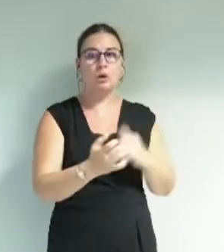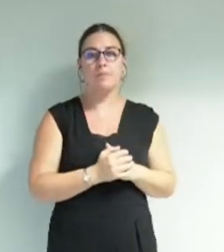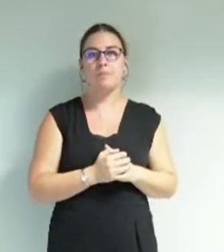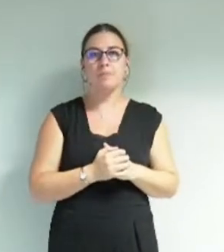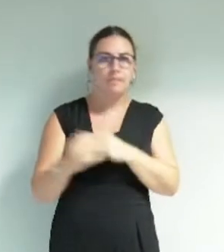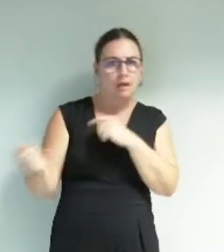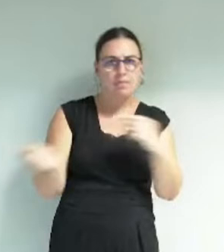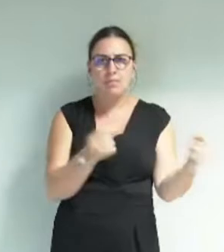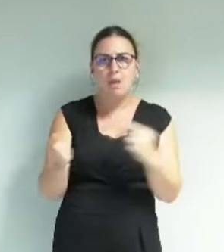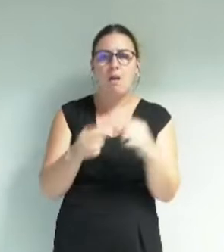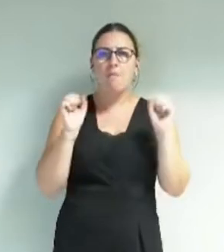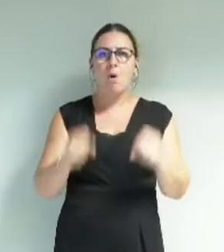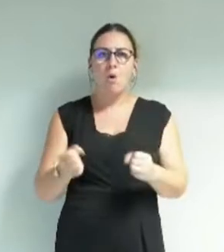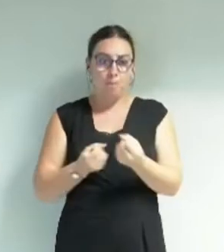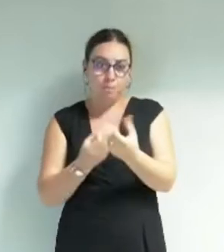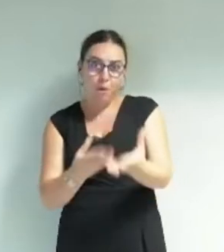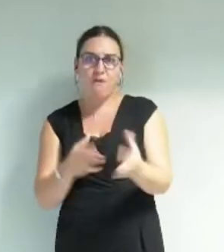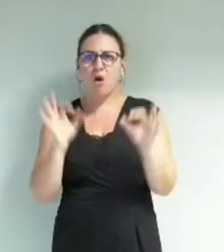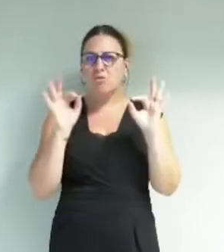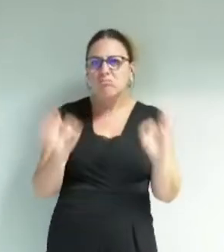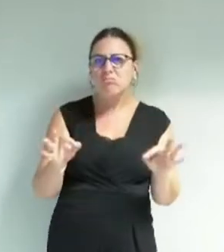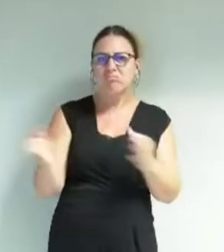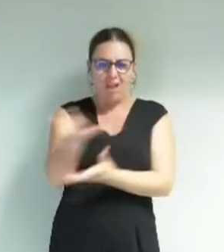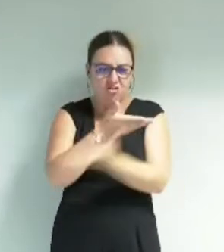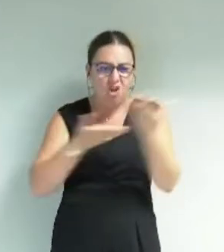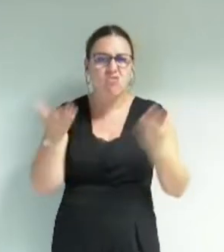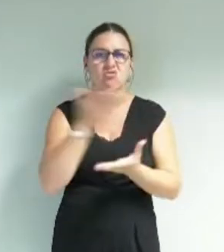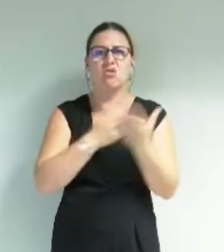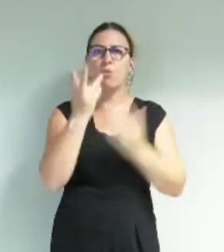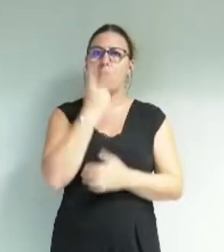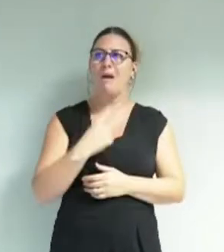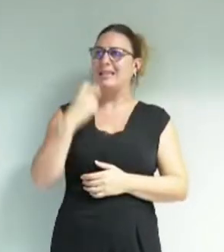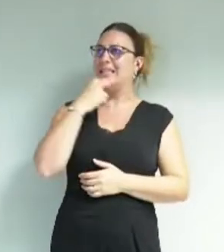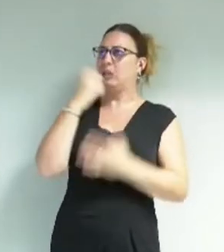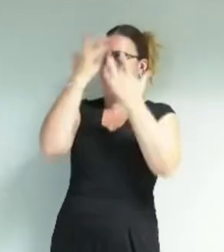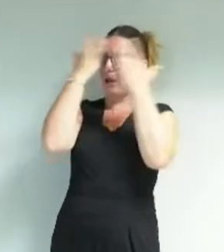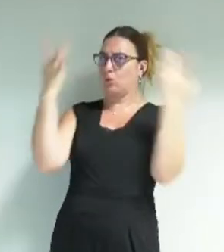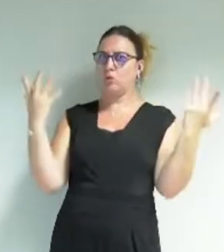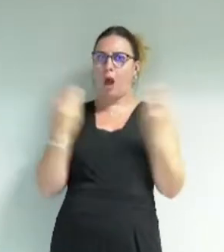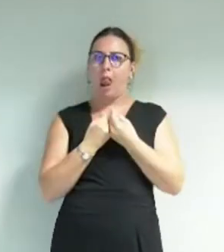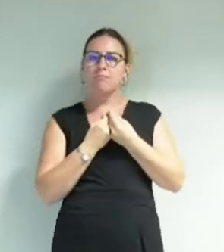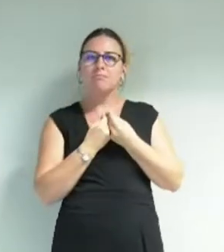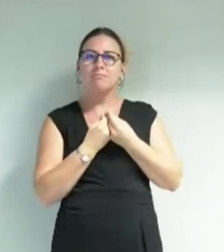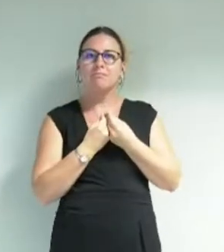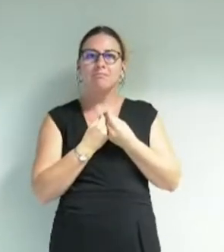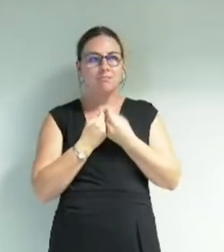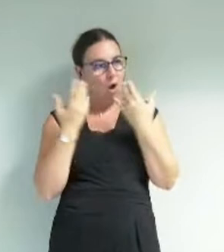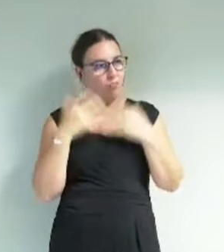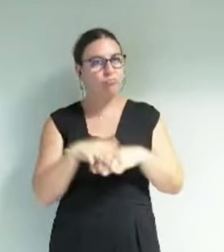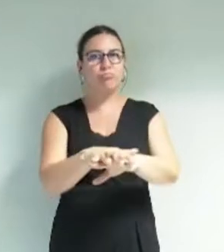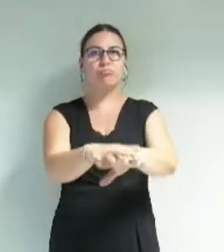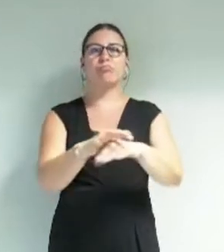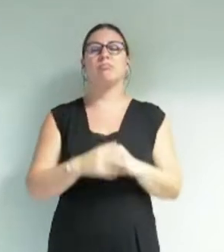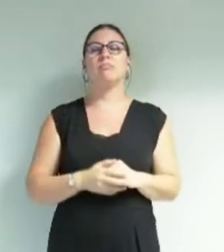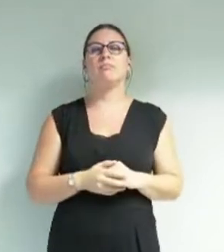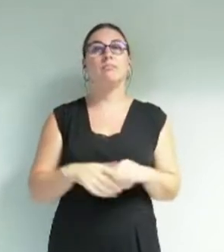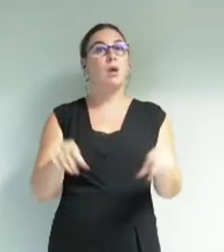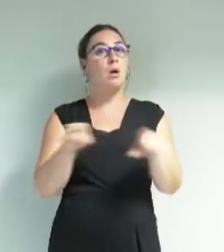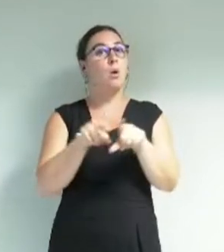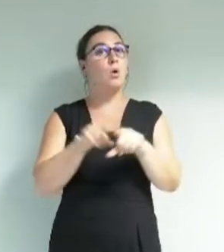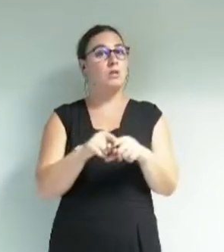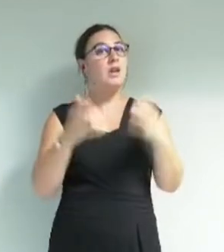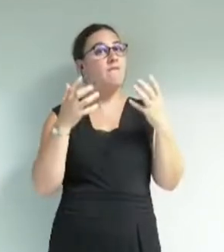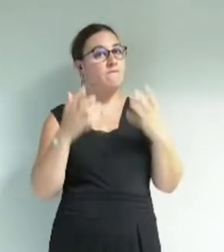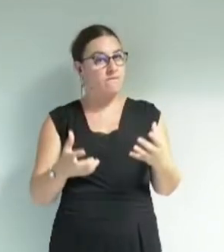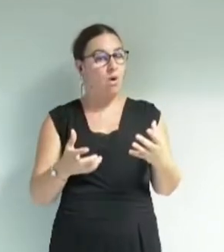le débat, l'échange et l'engagement pour un exercice de la citoyenneté en culture. Enfin, nous devons mettre en œuvre un accès à la culture